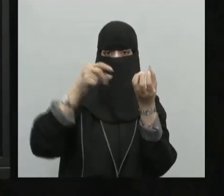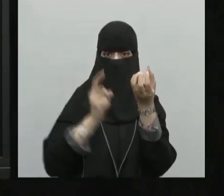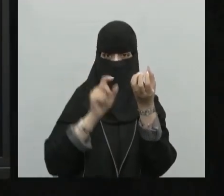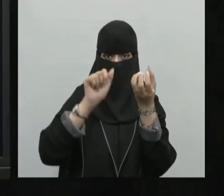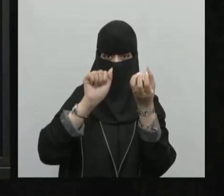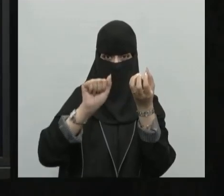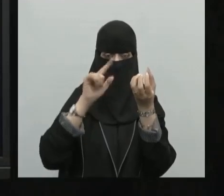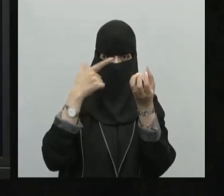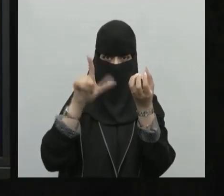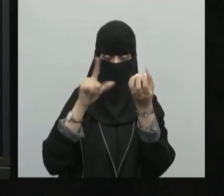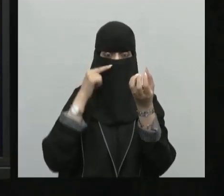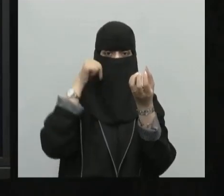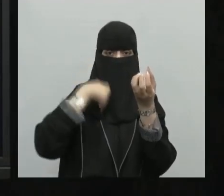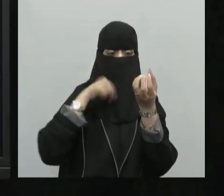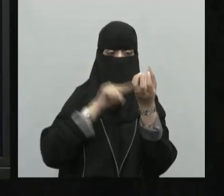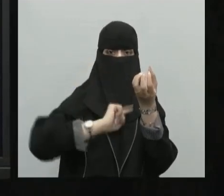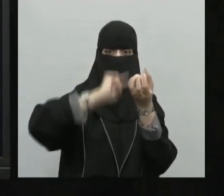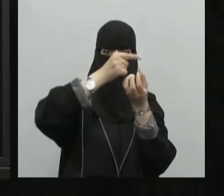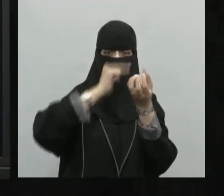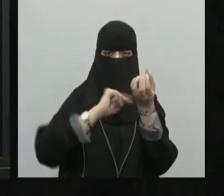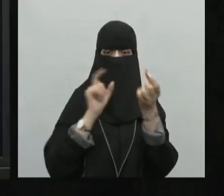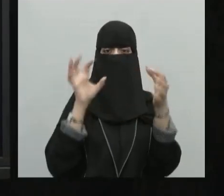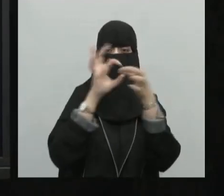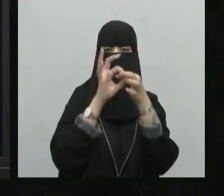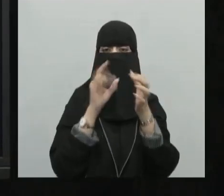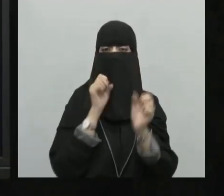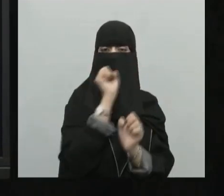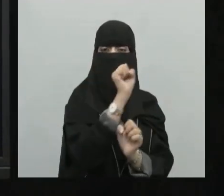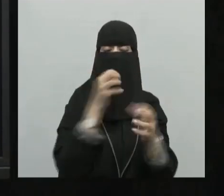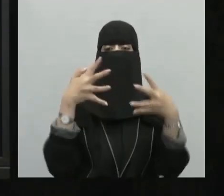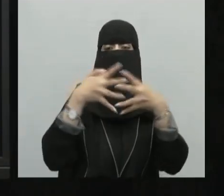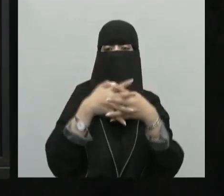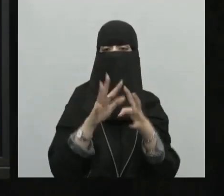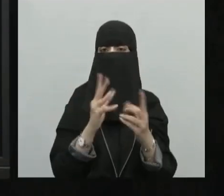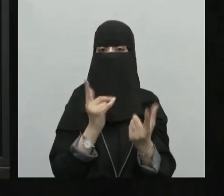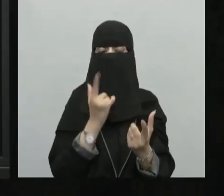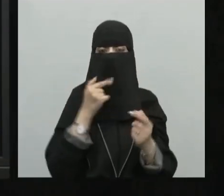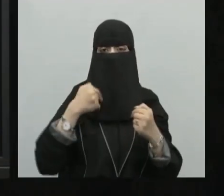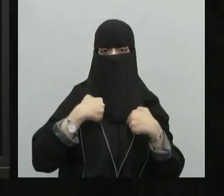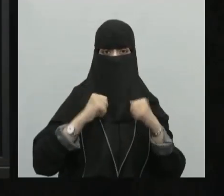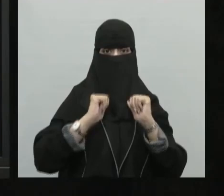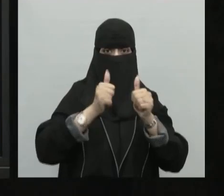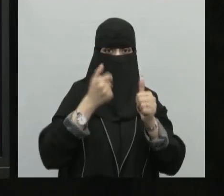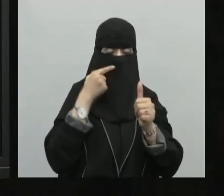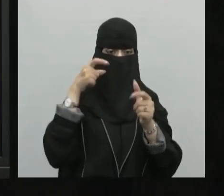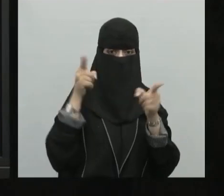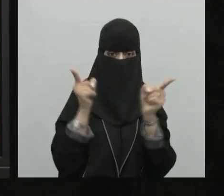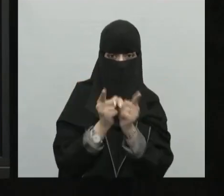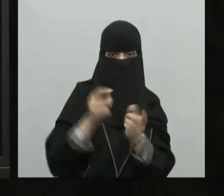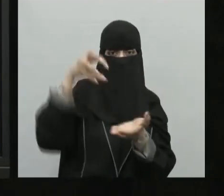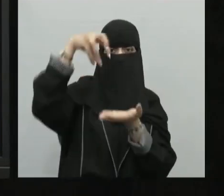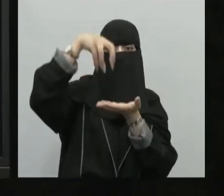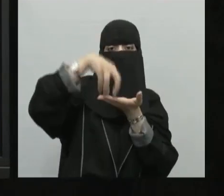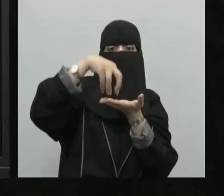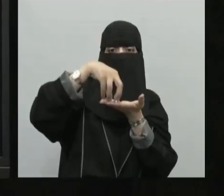في خطوط الطول نستطيع أن نحدد المواقع أيضا في دوائر العرض نستطيع أن نحدد